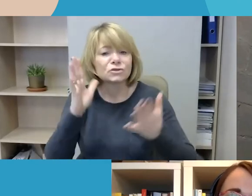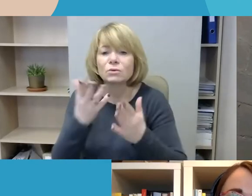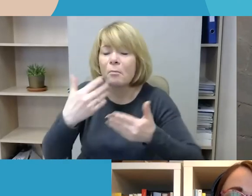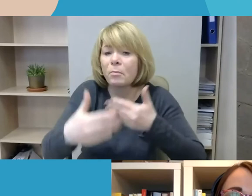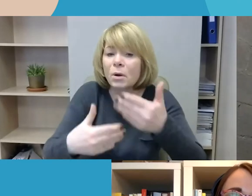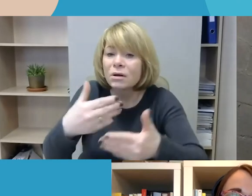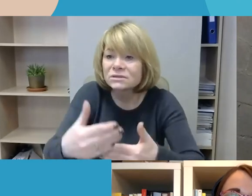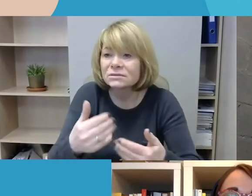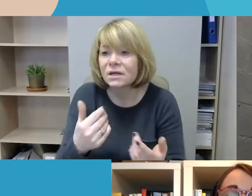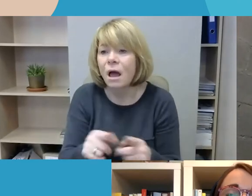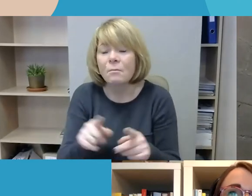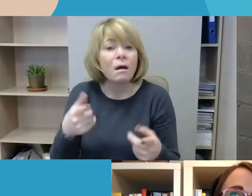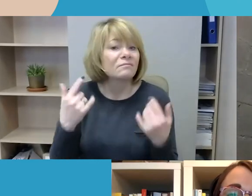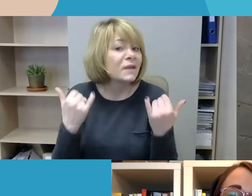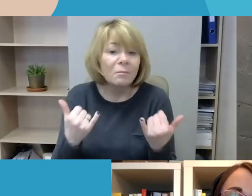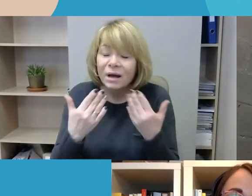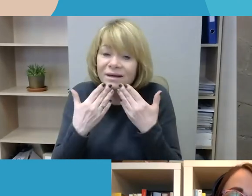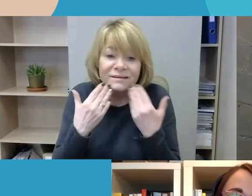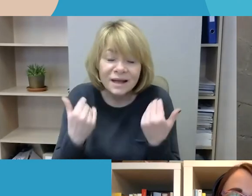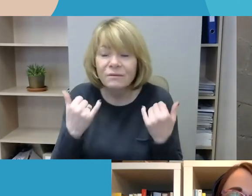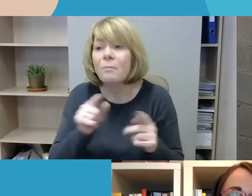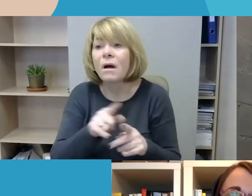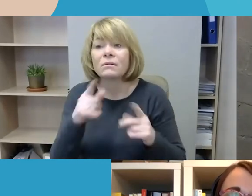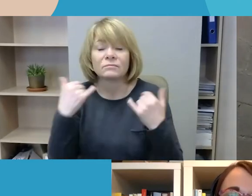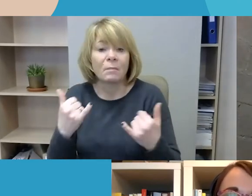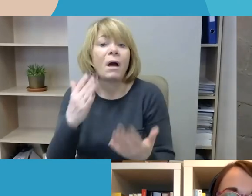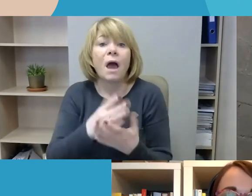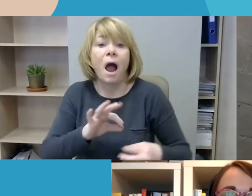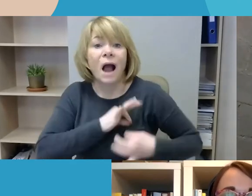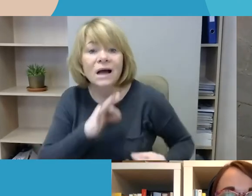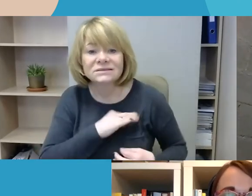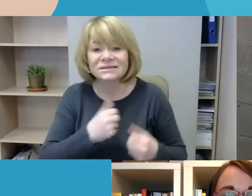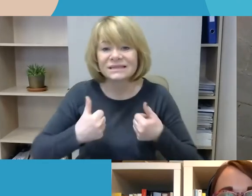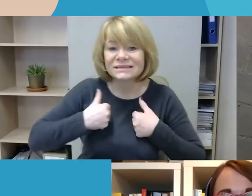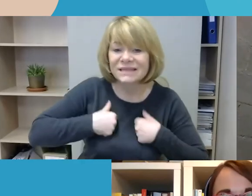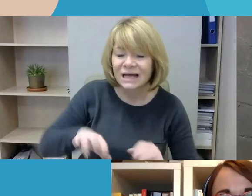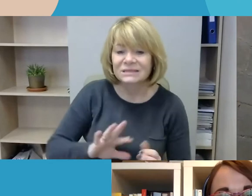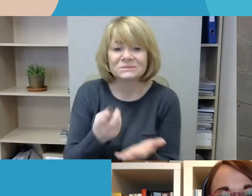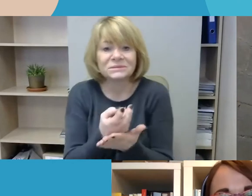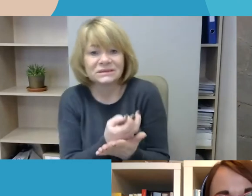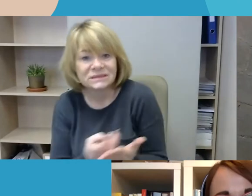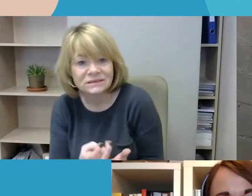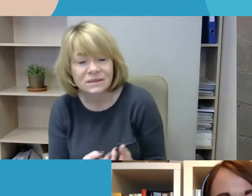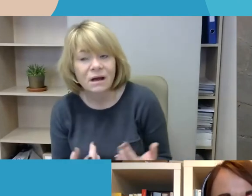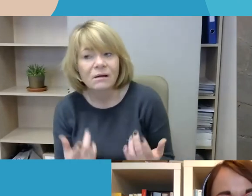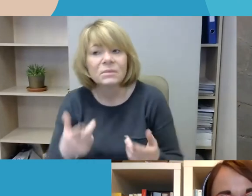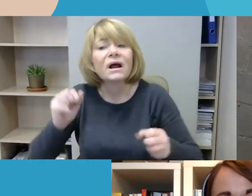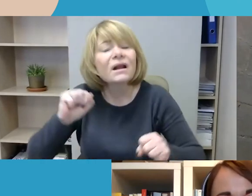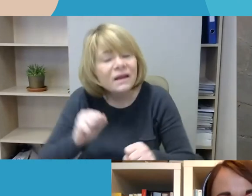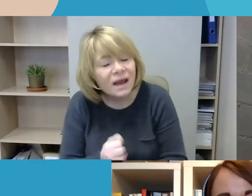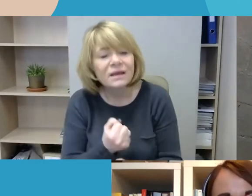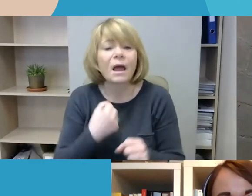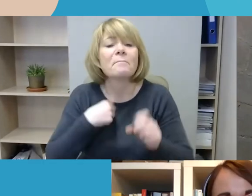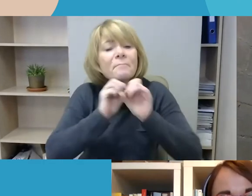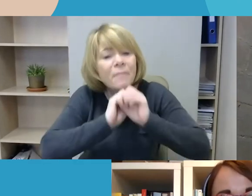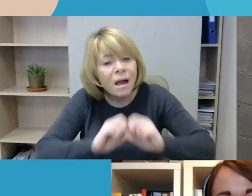gąsdinantis. Ir čia ne būtinai tik Teisės konstitucijų kaltė, tiesiog eiti ir dar kartą pasakoti savo istorijas,